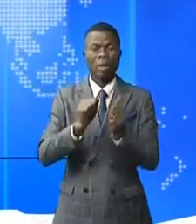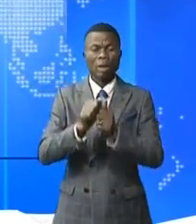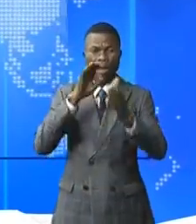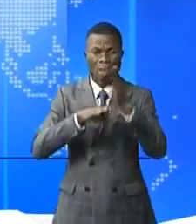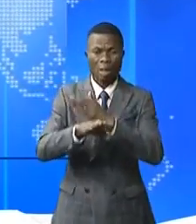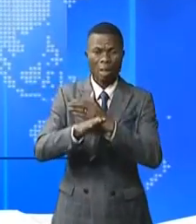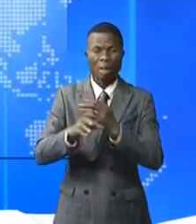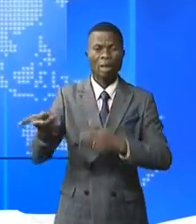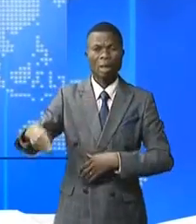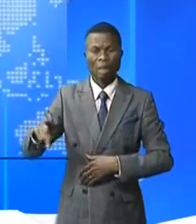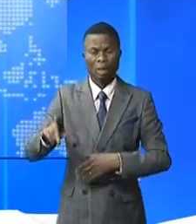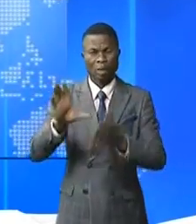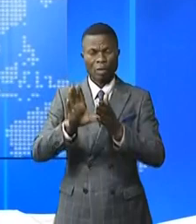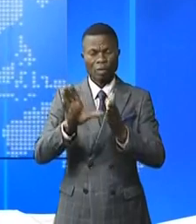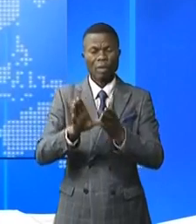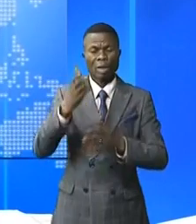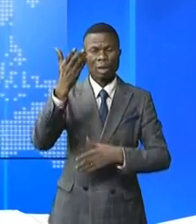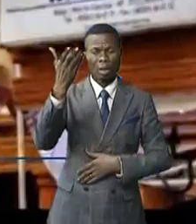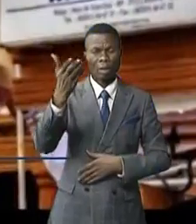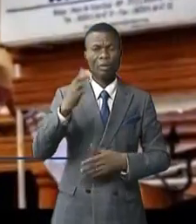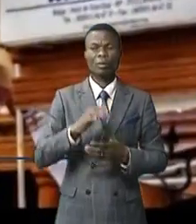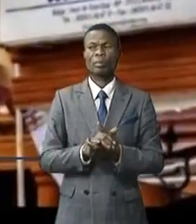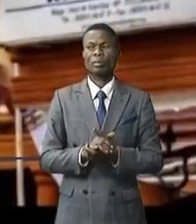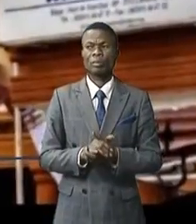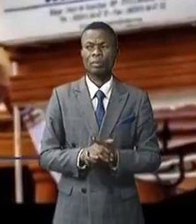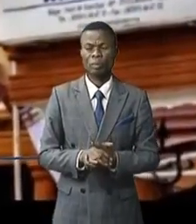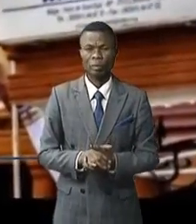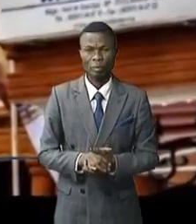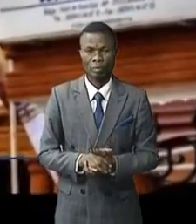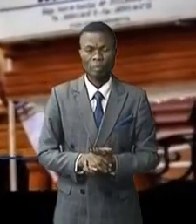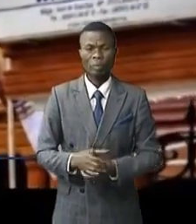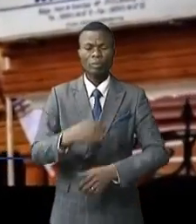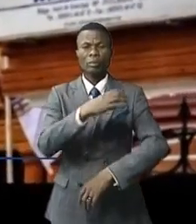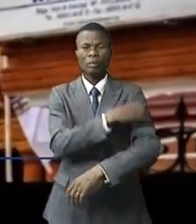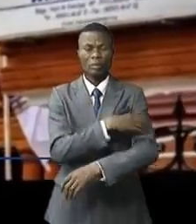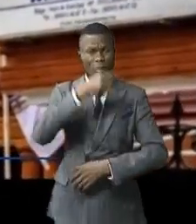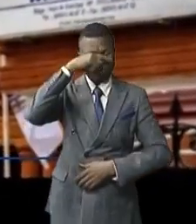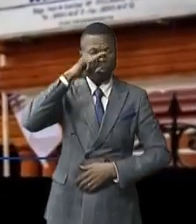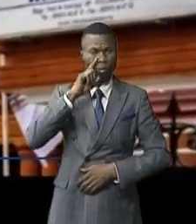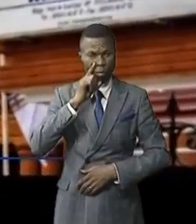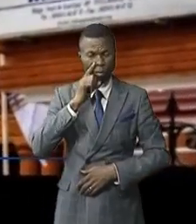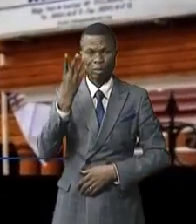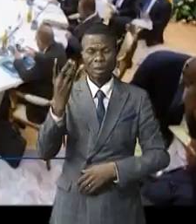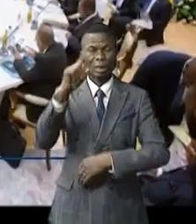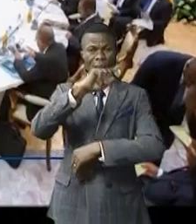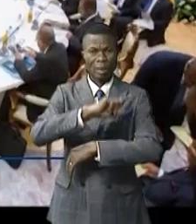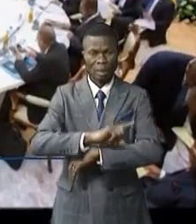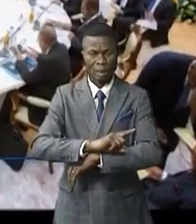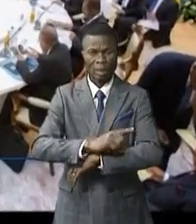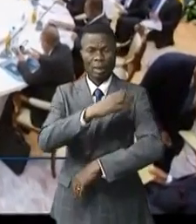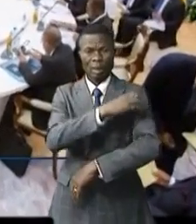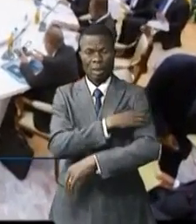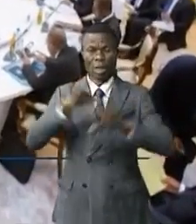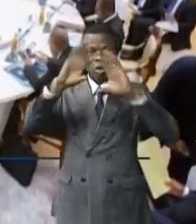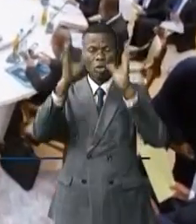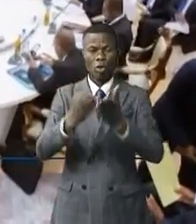régionale. On en parle avec Cédric Kenina. Libreville, capitale du Gabon, a été pendant quatre jours capitale de la